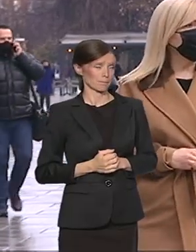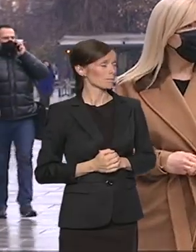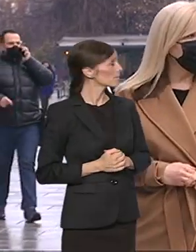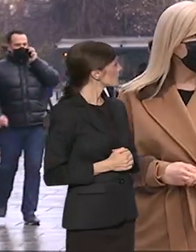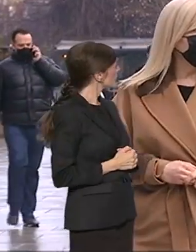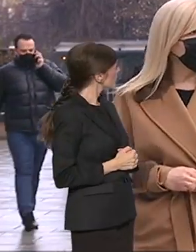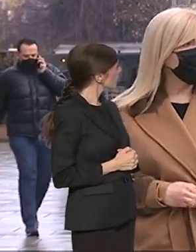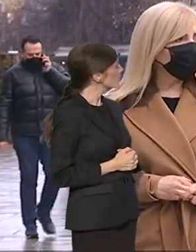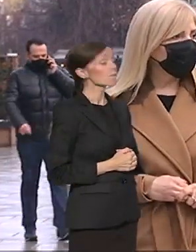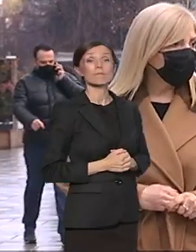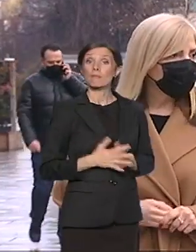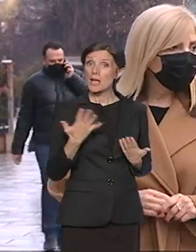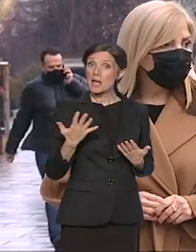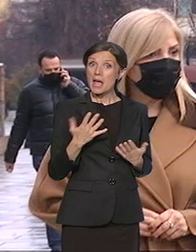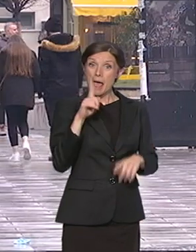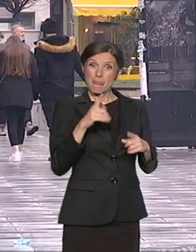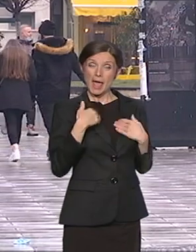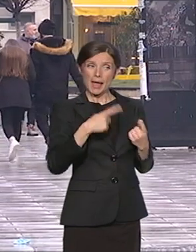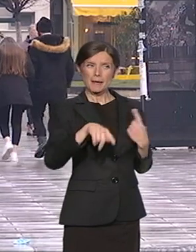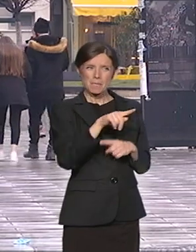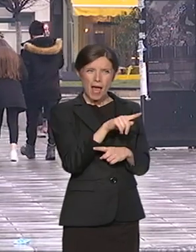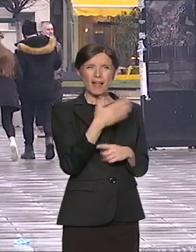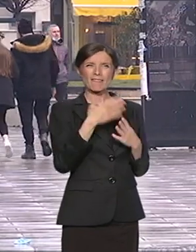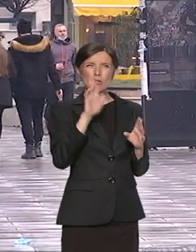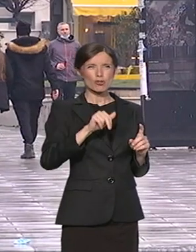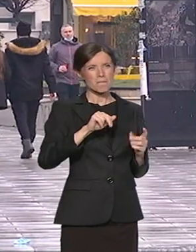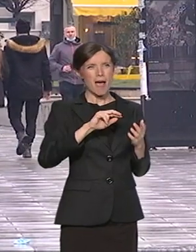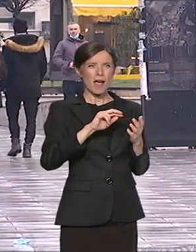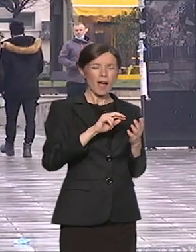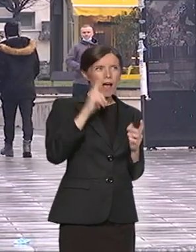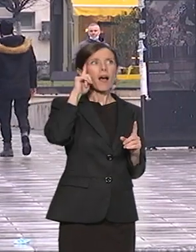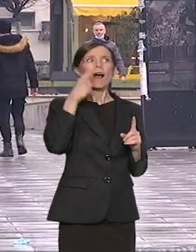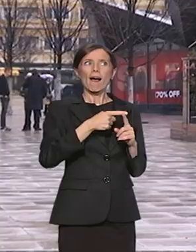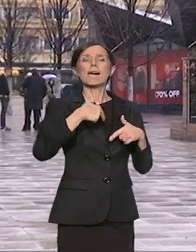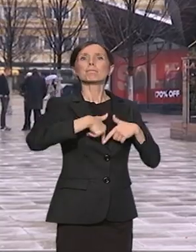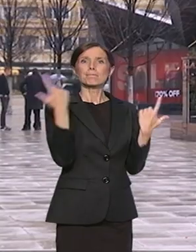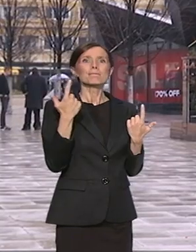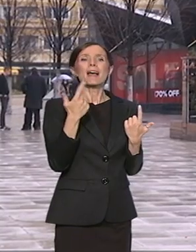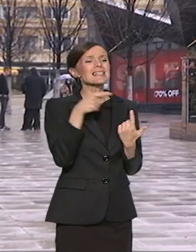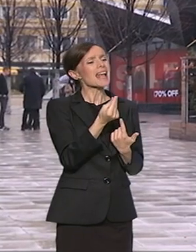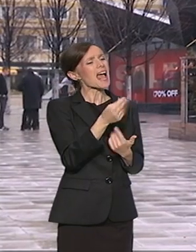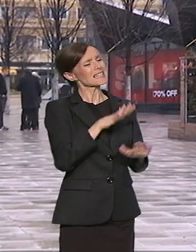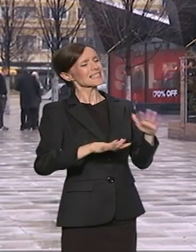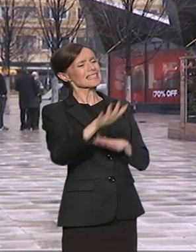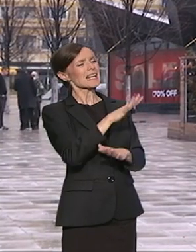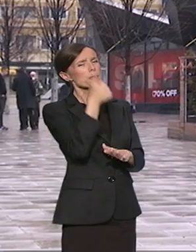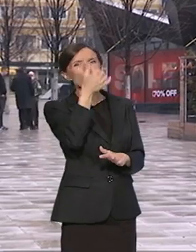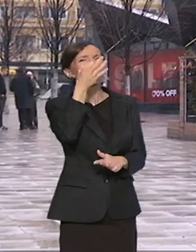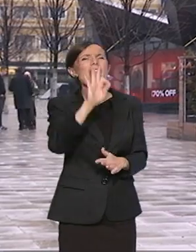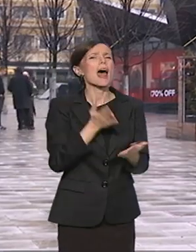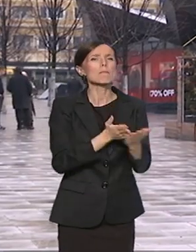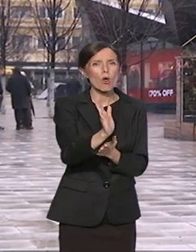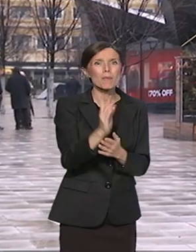Neki mali ljudi imaju sasvim jasnu viziju šta bi za srpsku zajednicu u specifičnim uslovima na području Kosova i